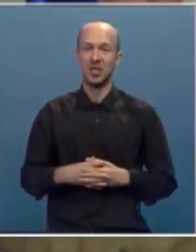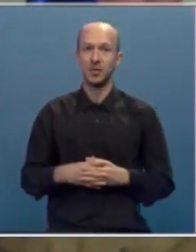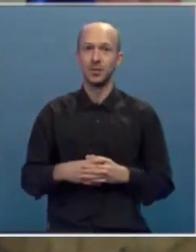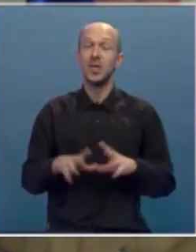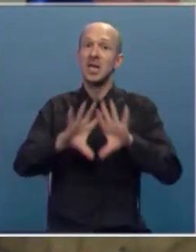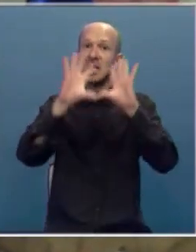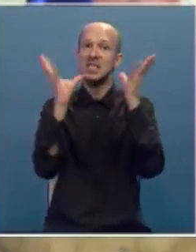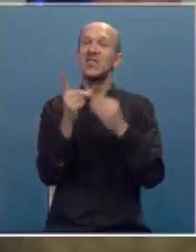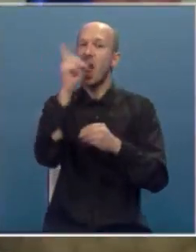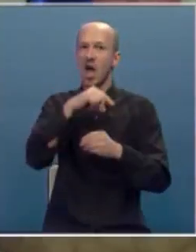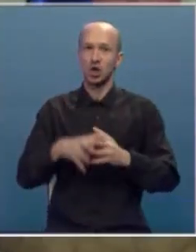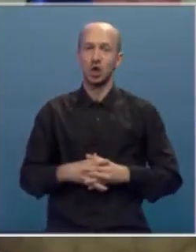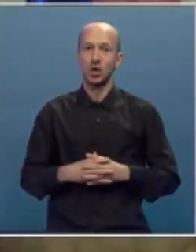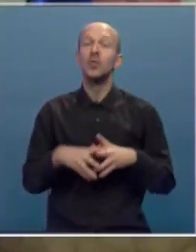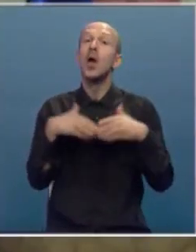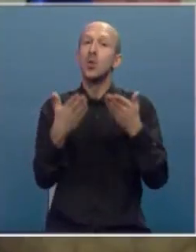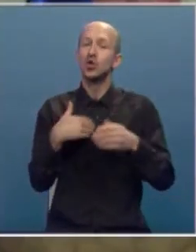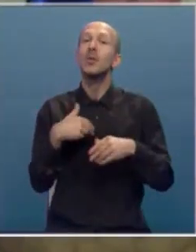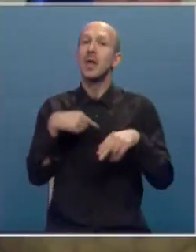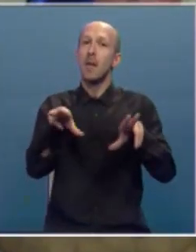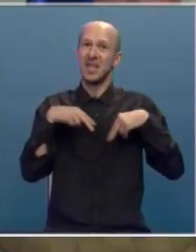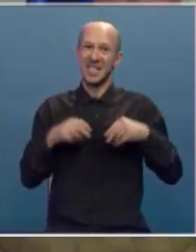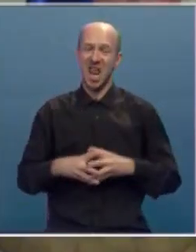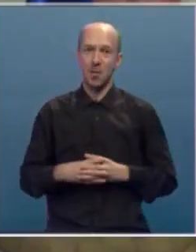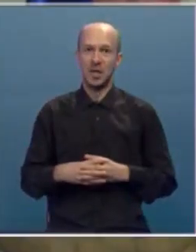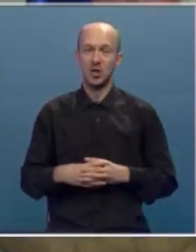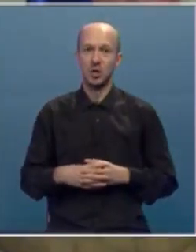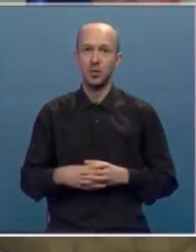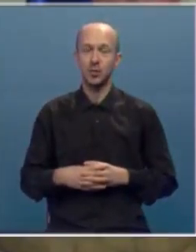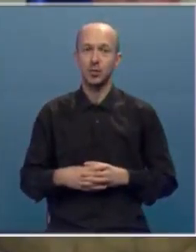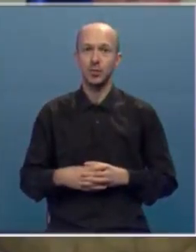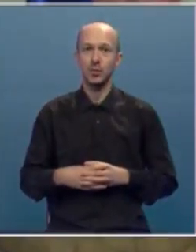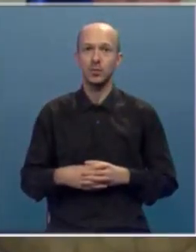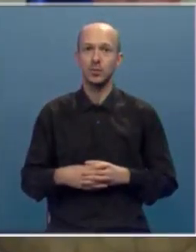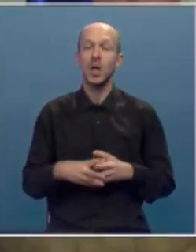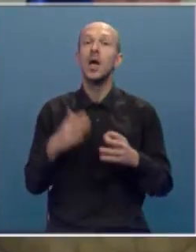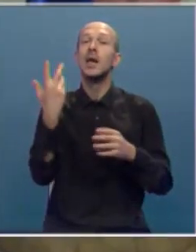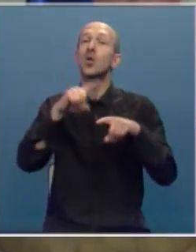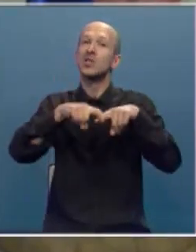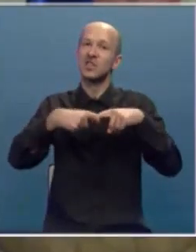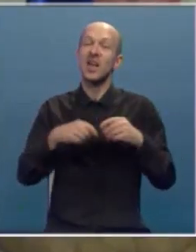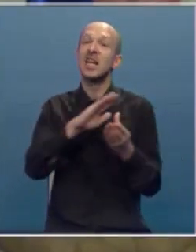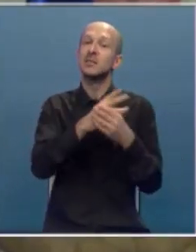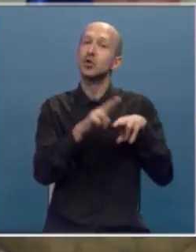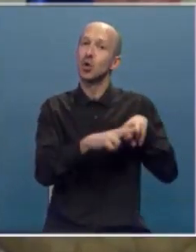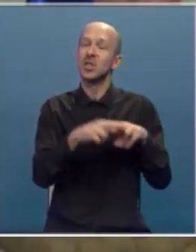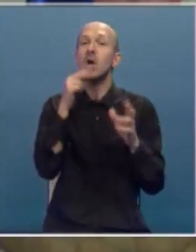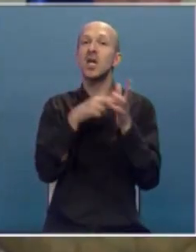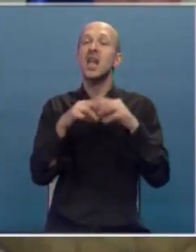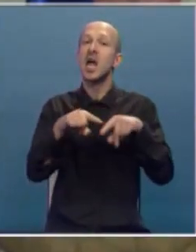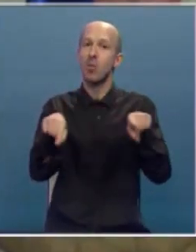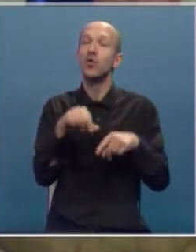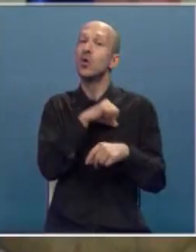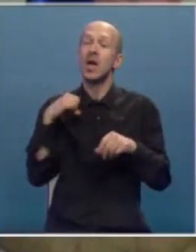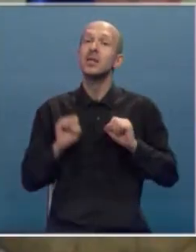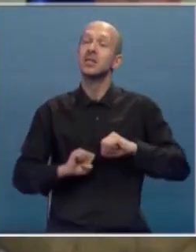Dakle, sve je laž. Nuđeno mi je da pristane na nekoliko stvari, između ostalog i na imovinu, ja